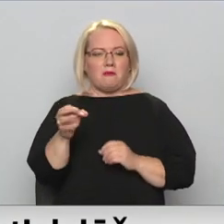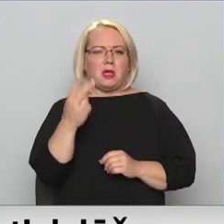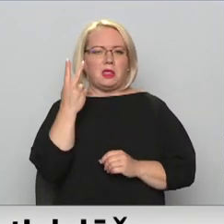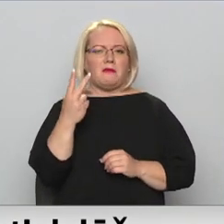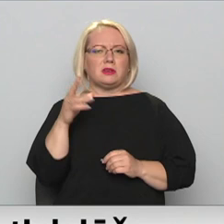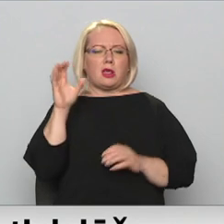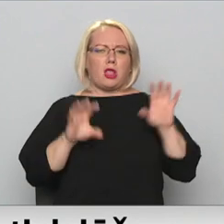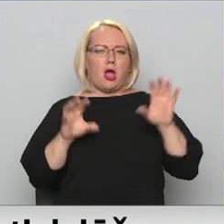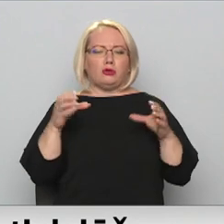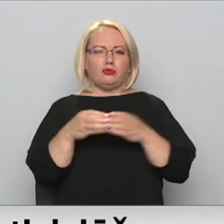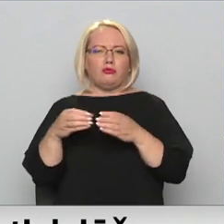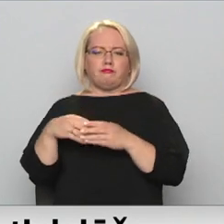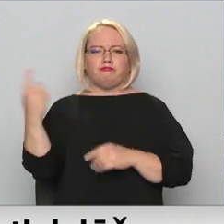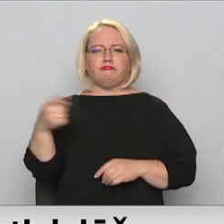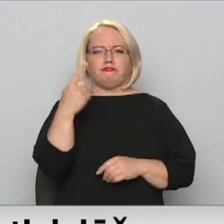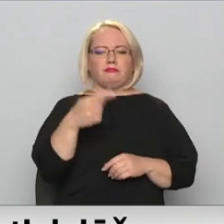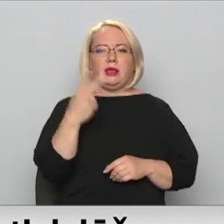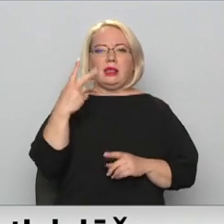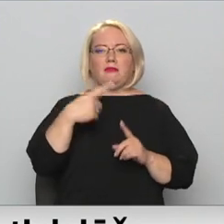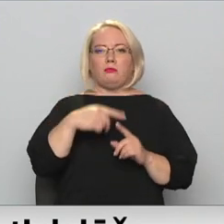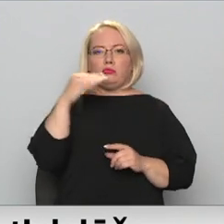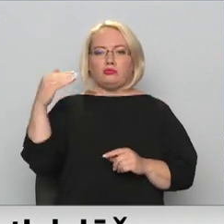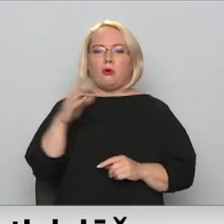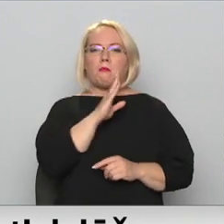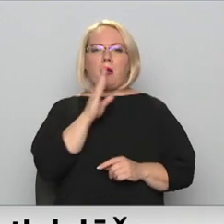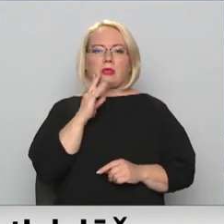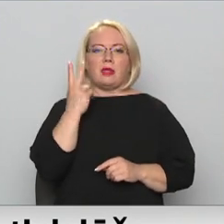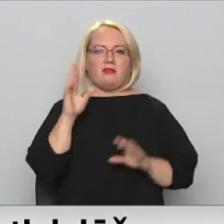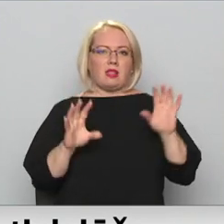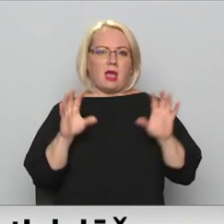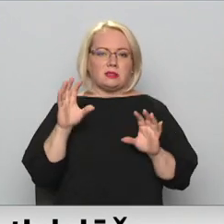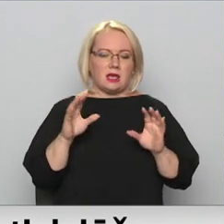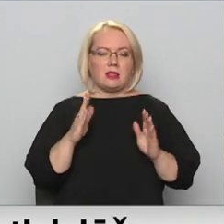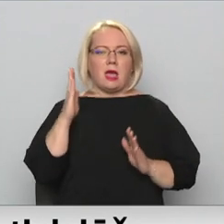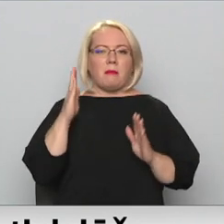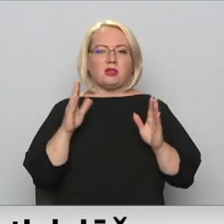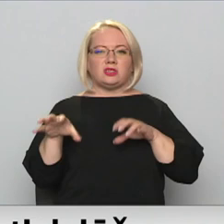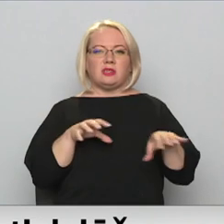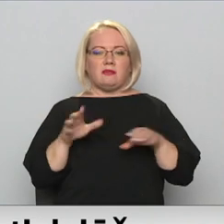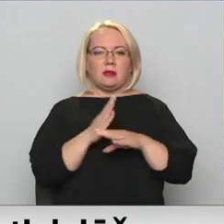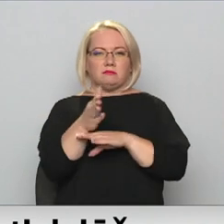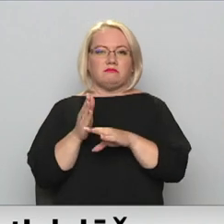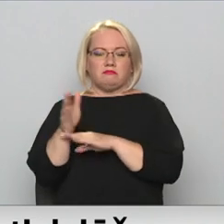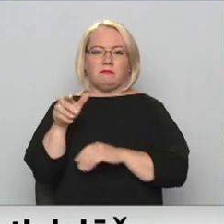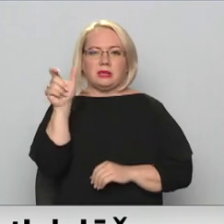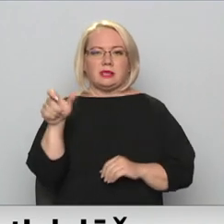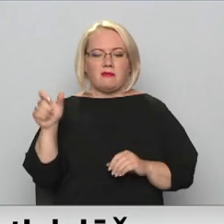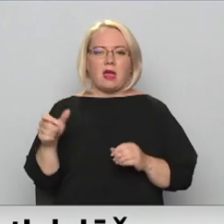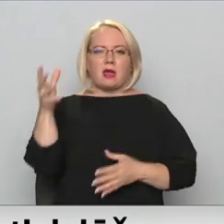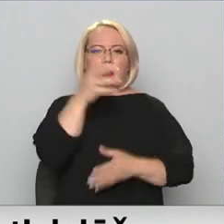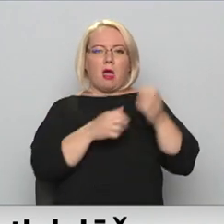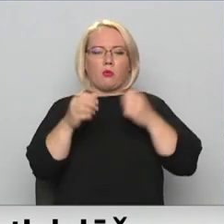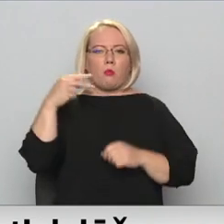lāču grupas – divi pusaudži un māte ar diviem lācēniem. Meža dzīvnieku biežā viesošanās pie cilvēkiem, rāpjoties